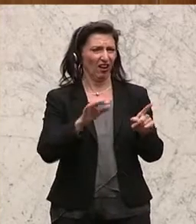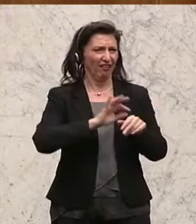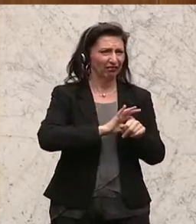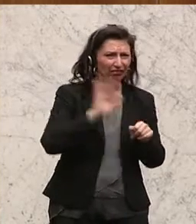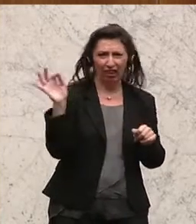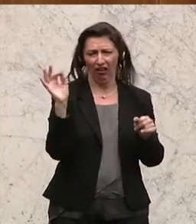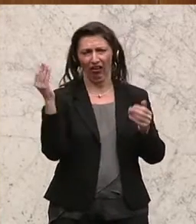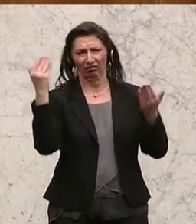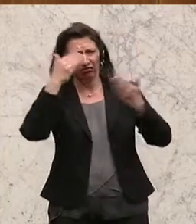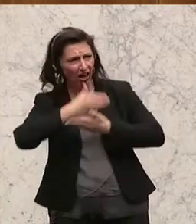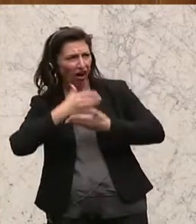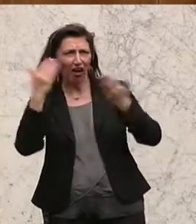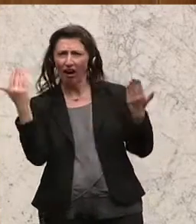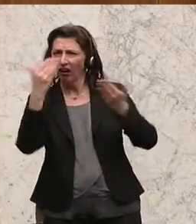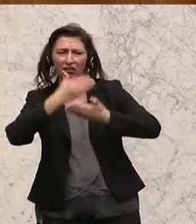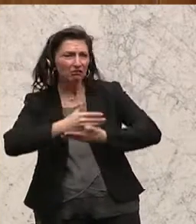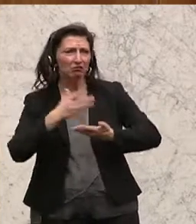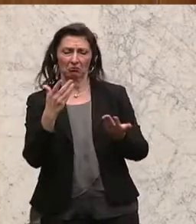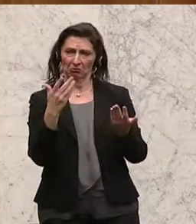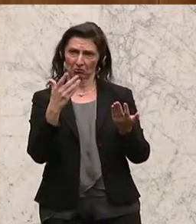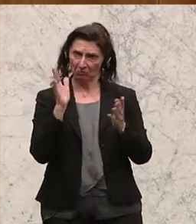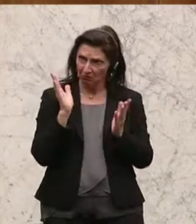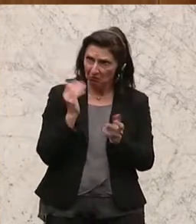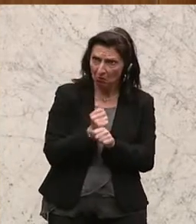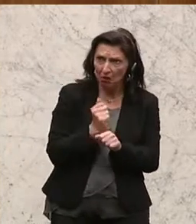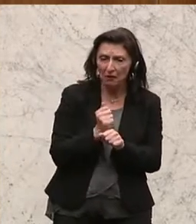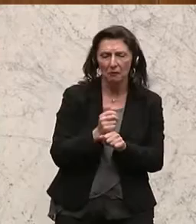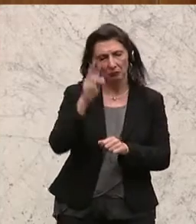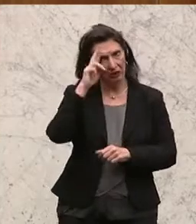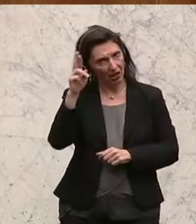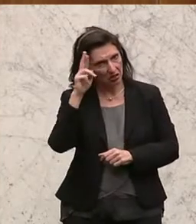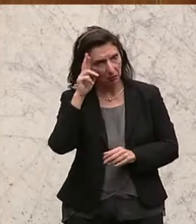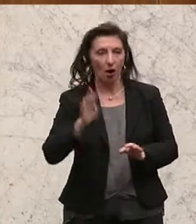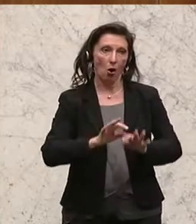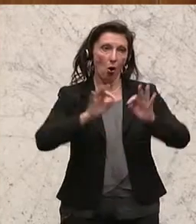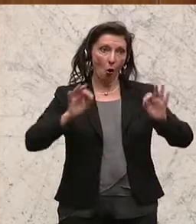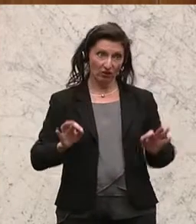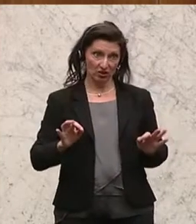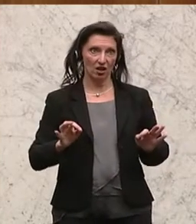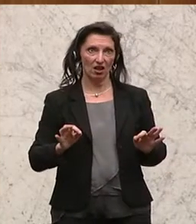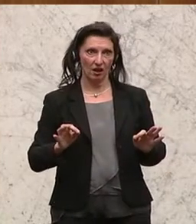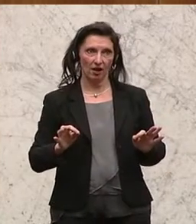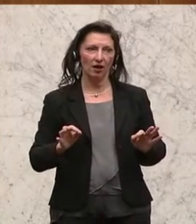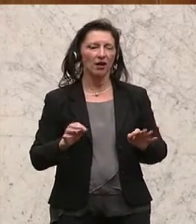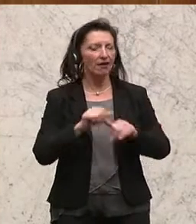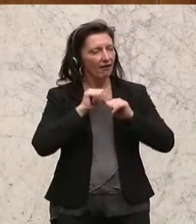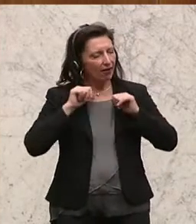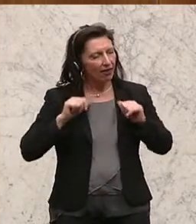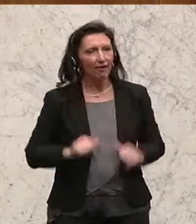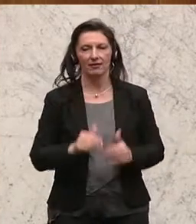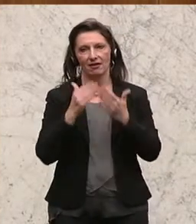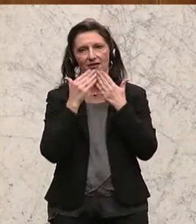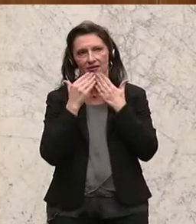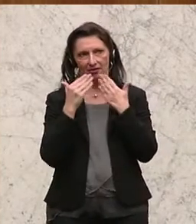verdient ganz besonderen Respekt. Ich sage ganz offiziell auch dafür herzlichen